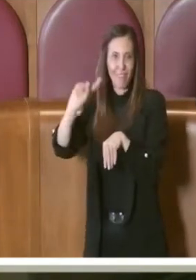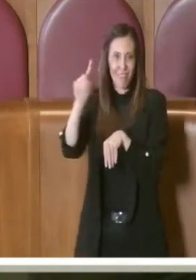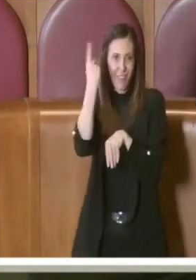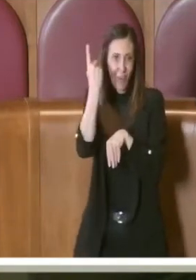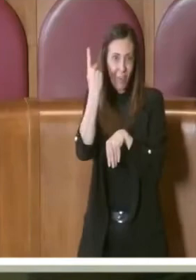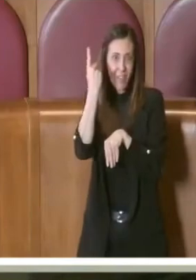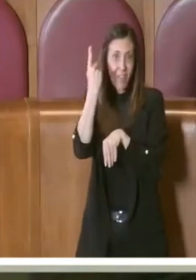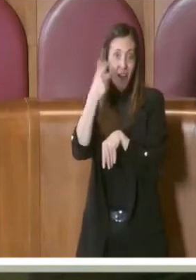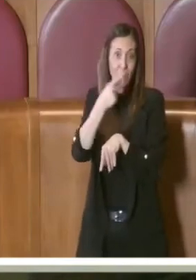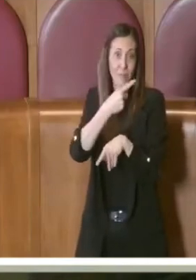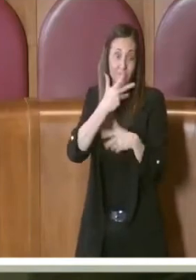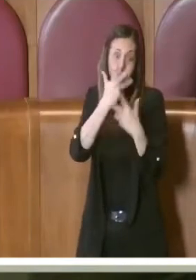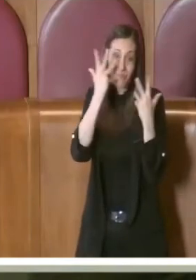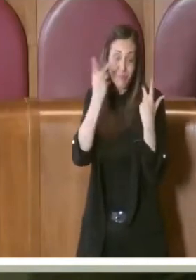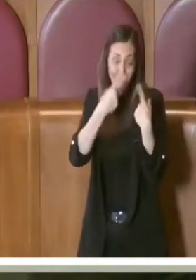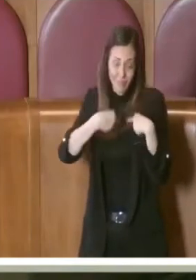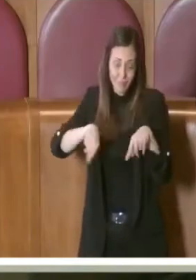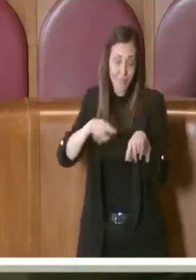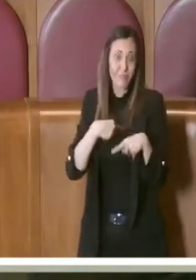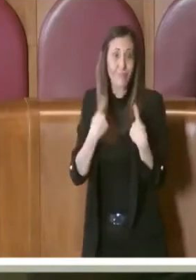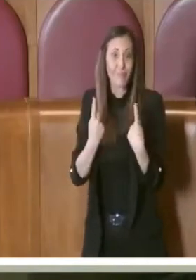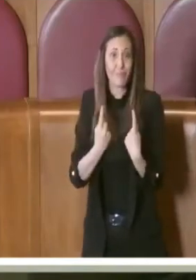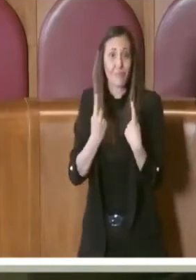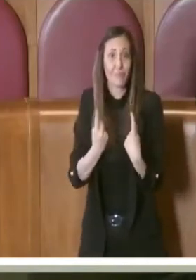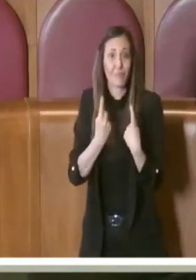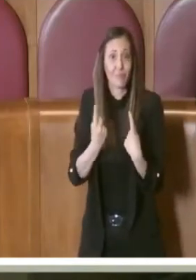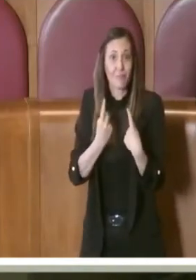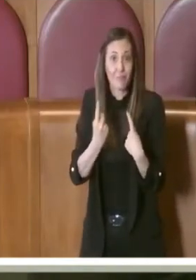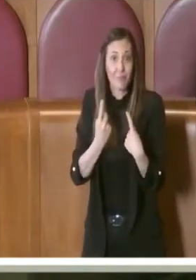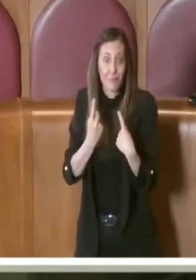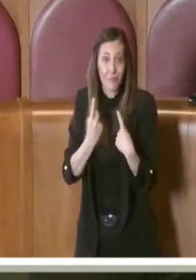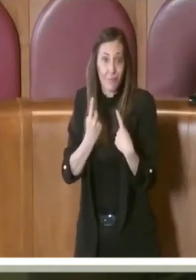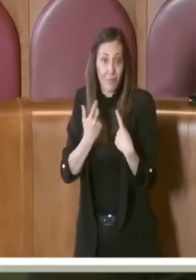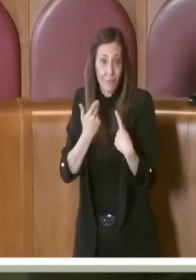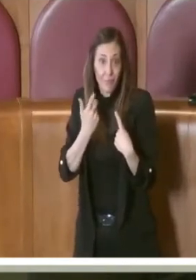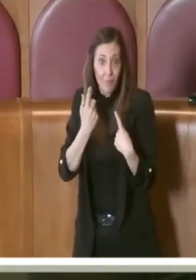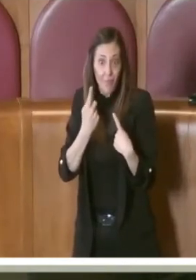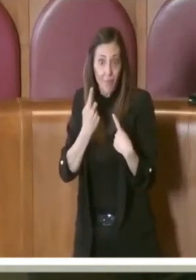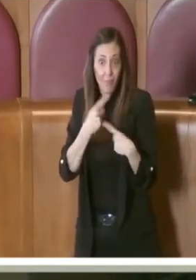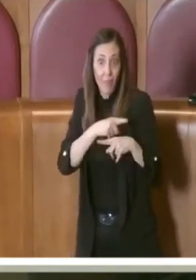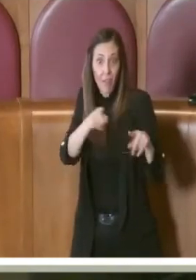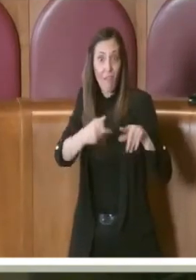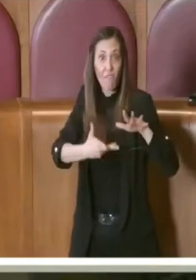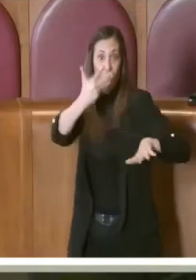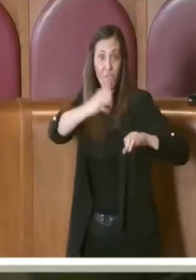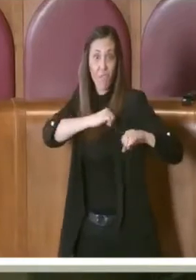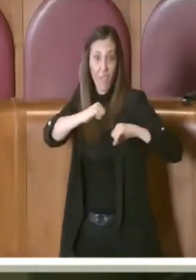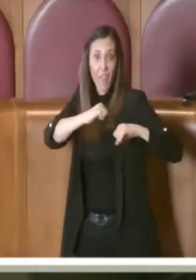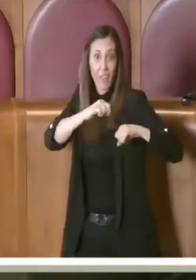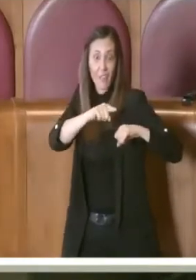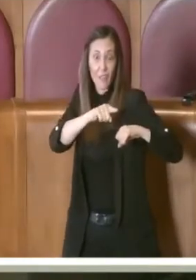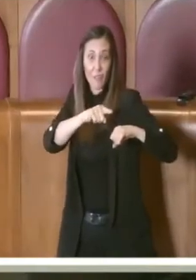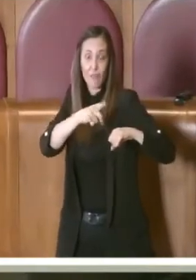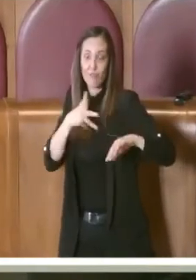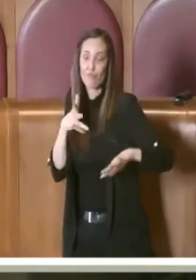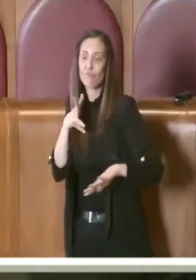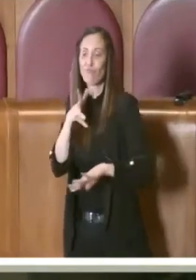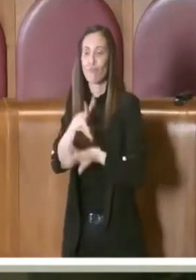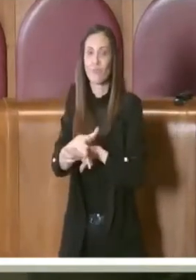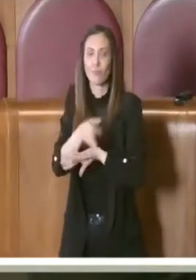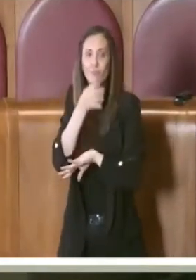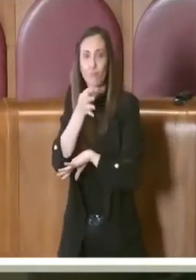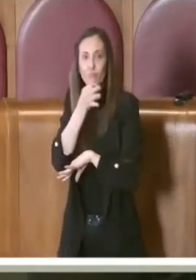aspettiamo anche un loro intervento dopo aver ascoltato gli